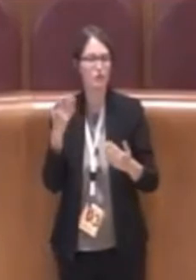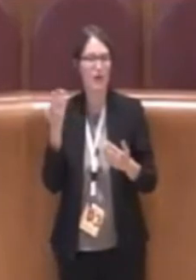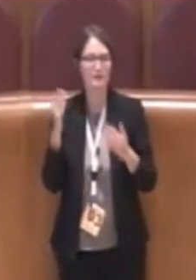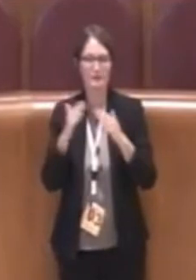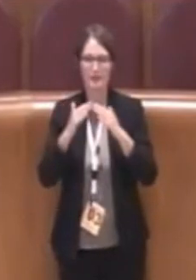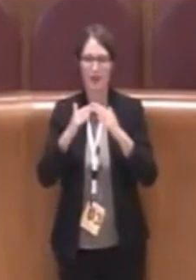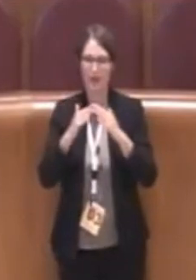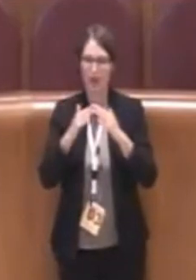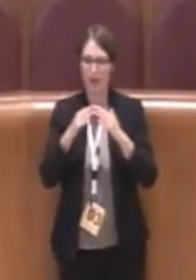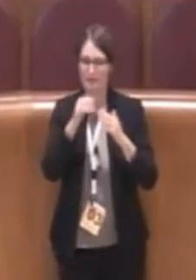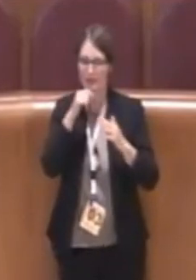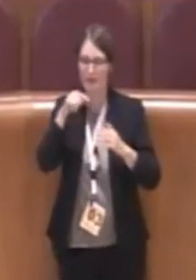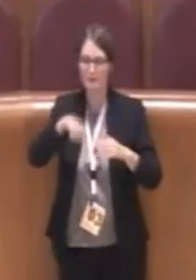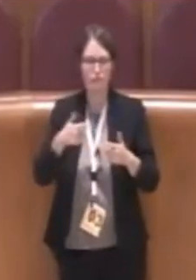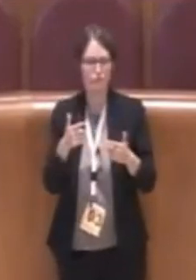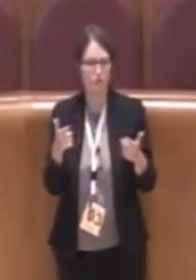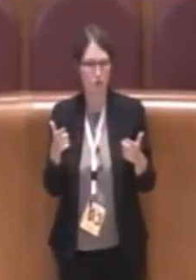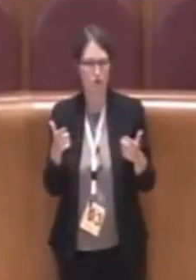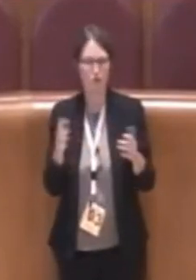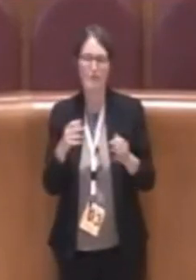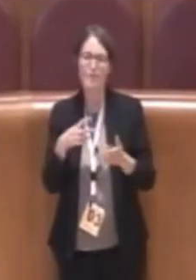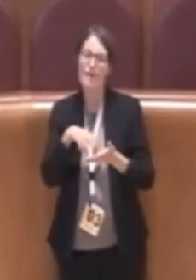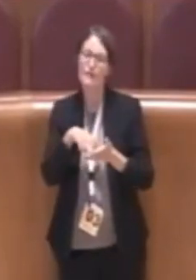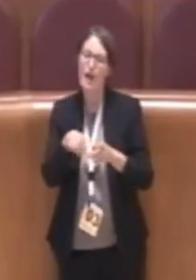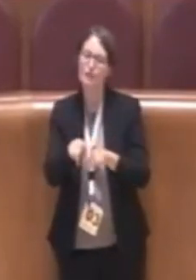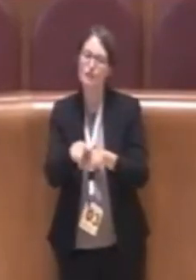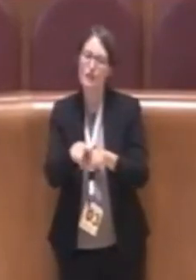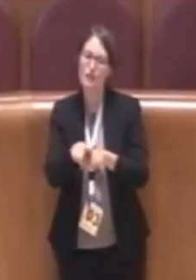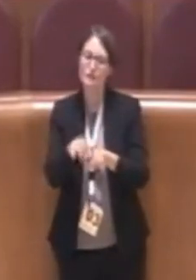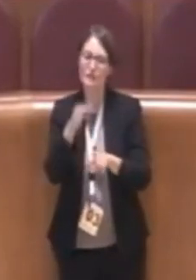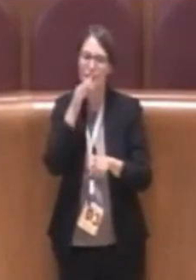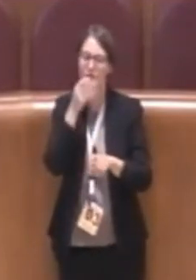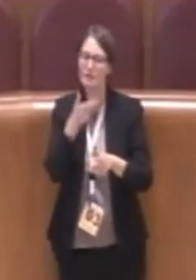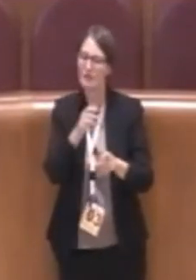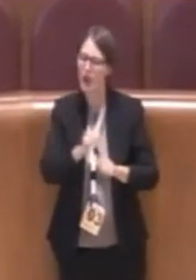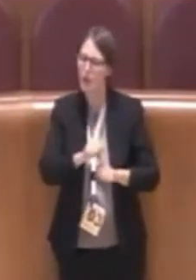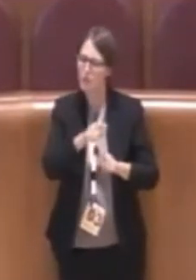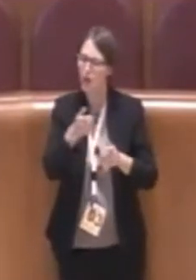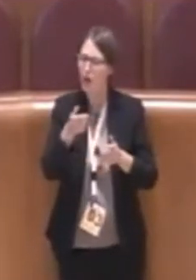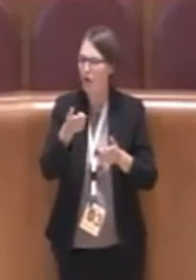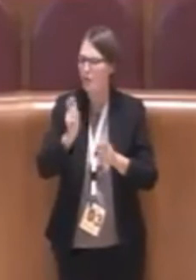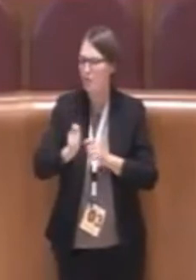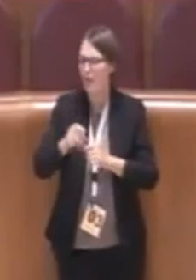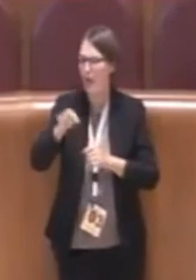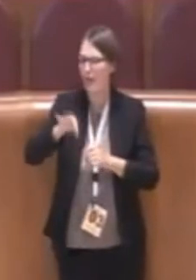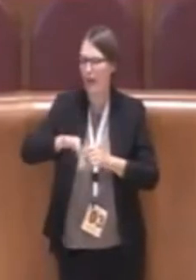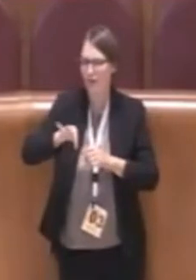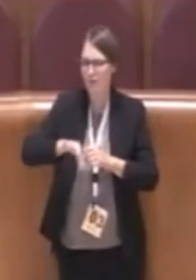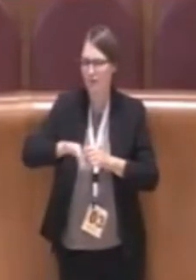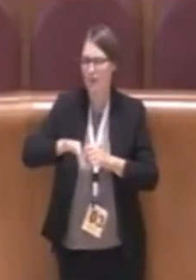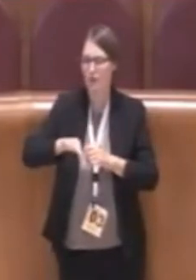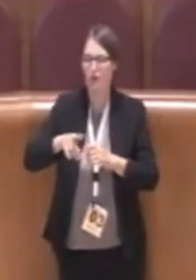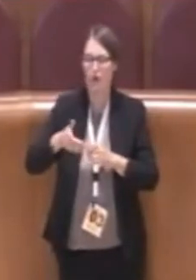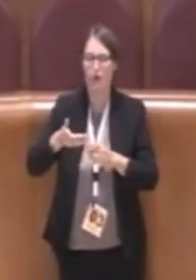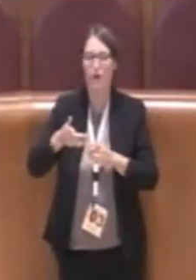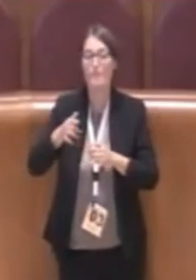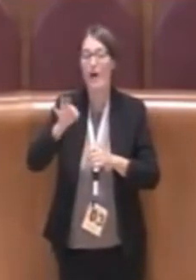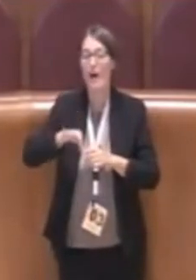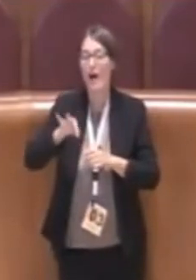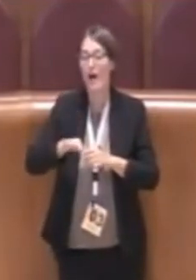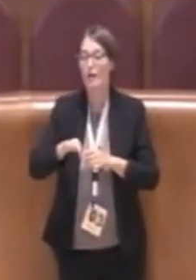quei nuclei che non potrebbero pagare un affitto a prezzo di mercato o che, anche se